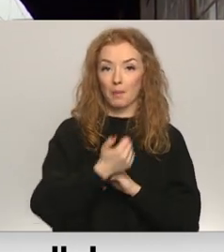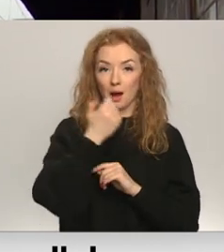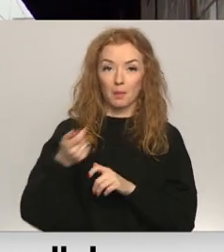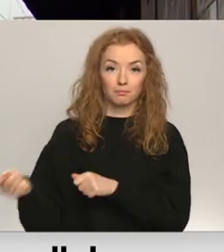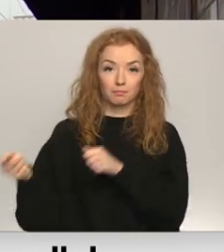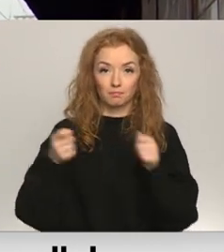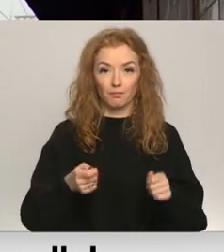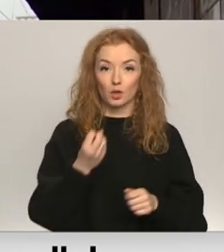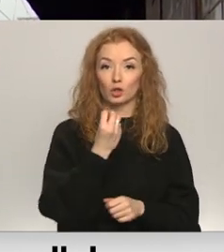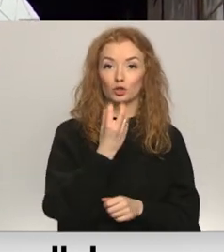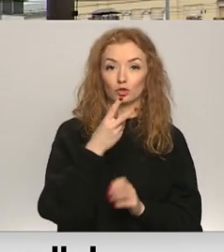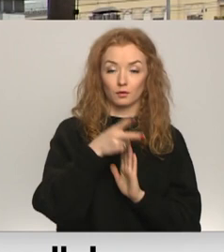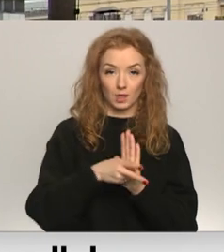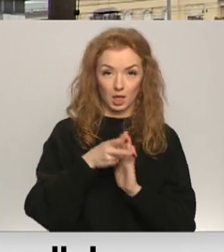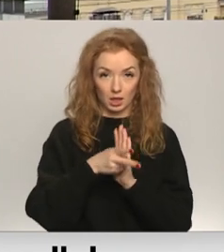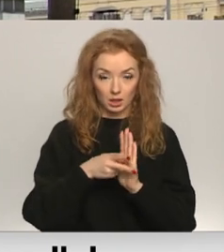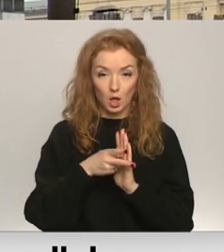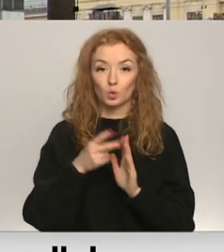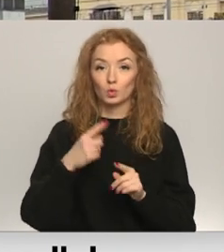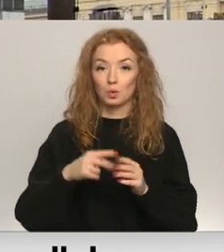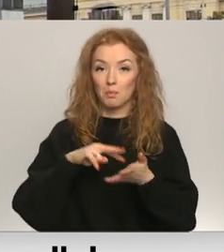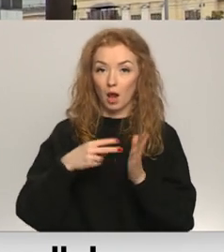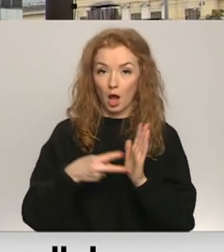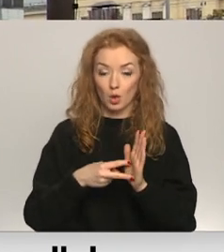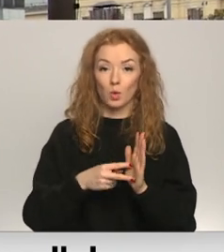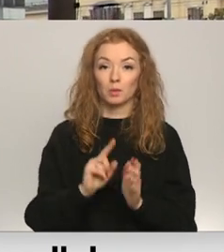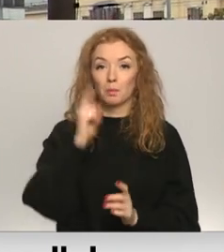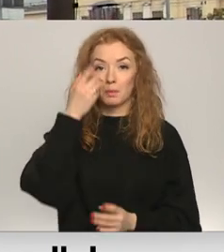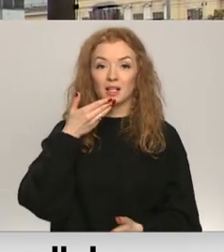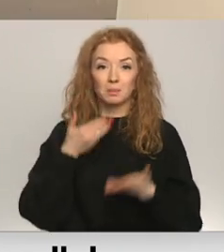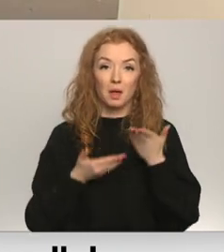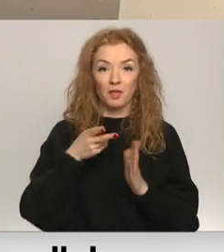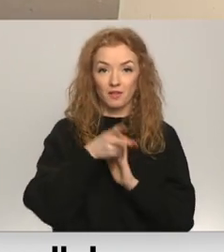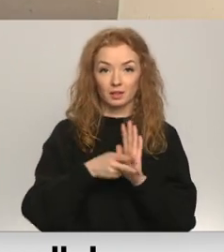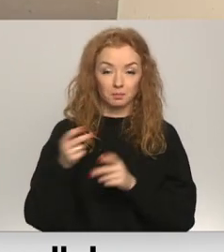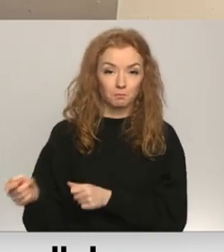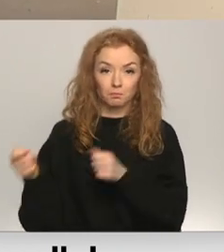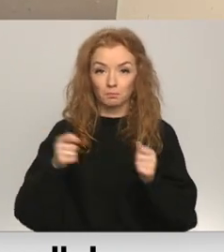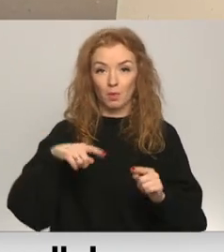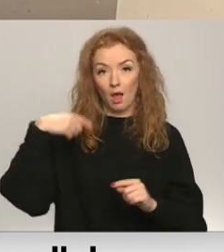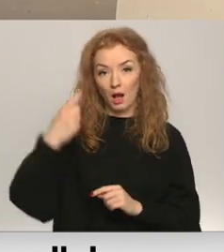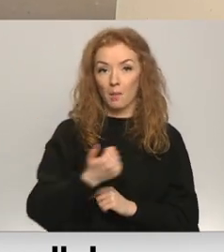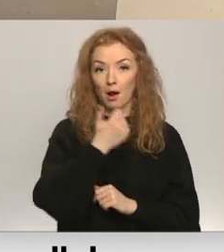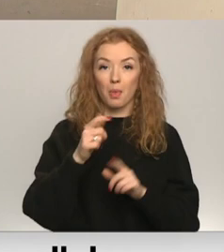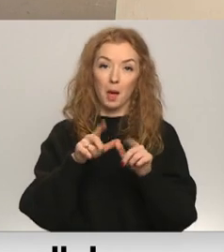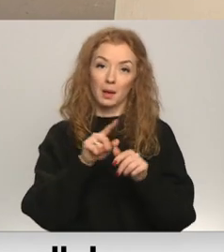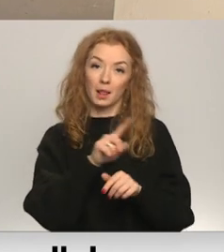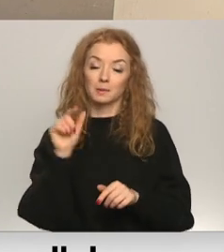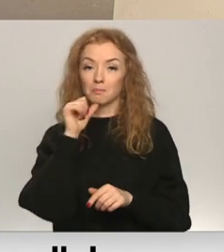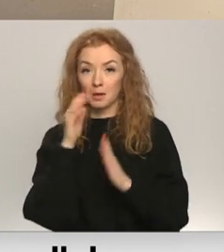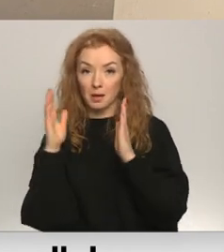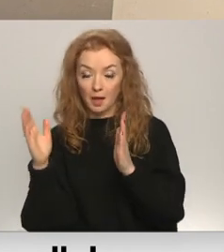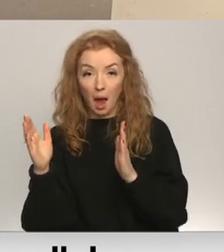piegādāt 14 vilcienus. Plānots, pirmais testa vilciens tiks piegādāts nākamā gada aprīlī vai maijā,